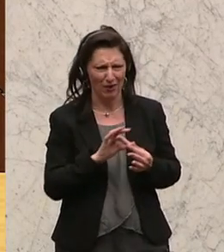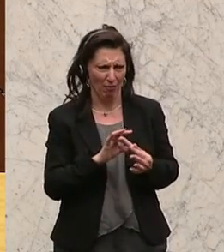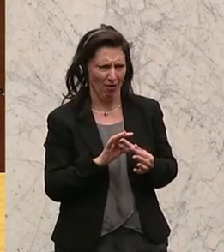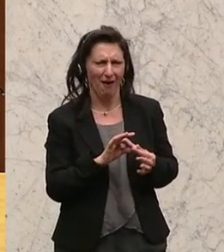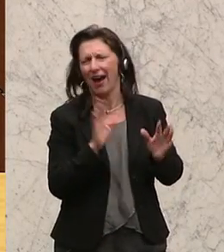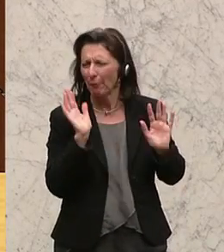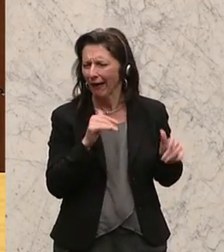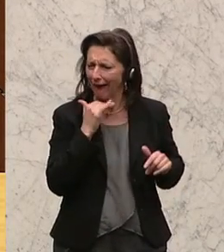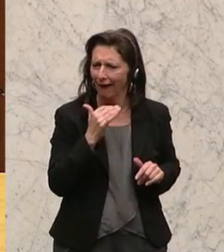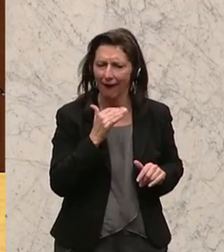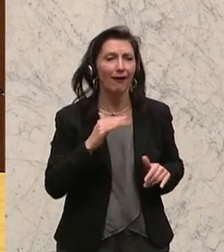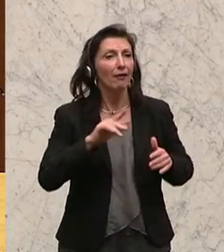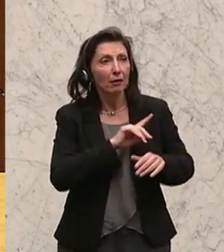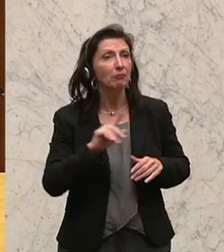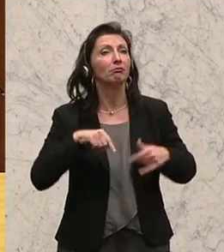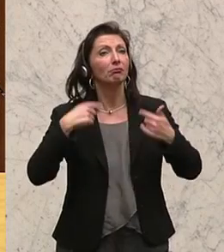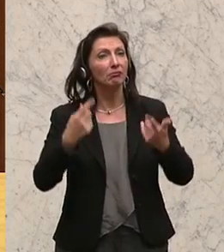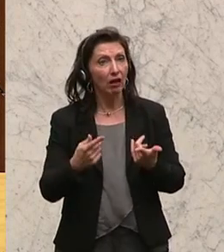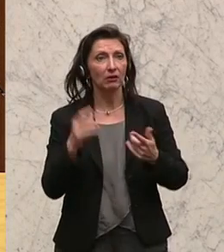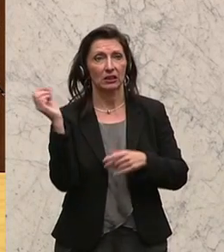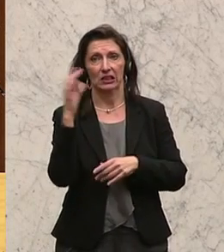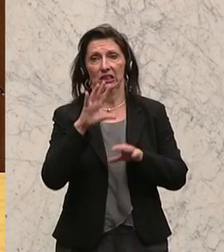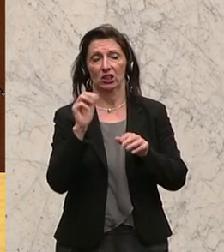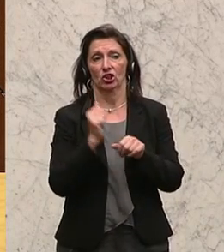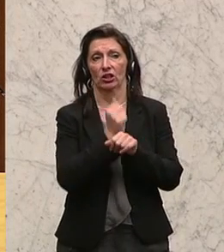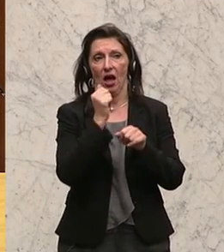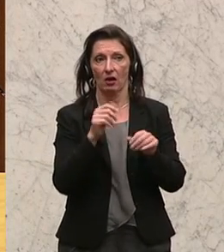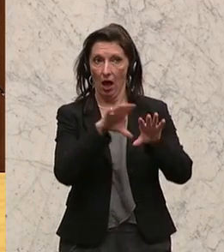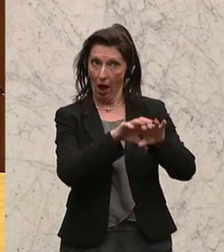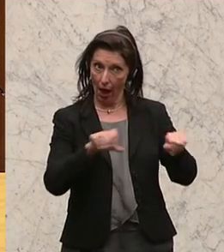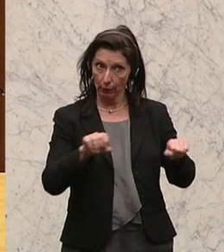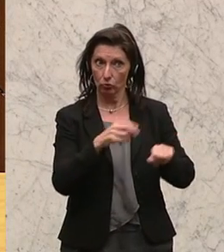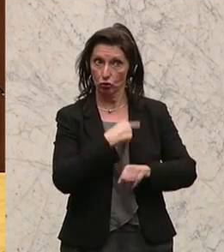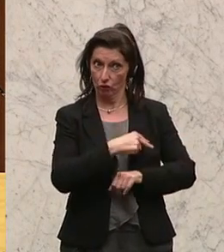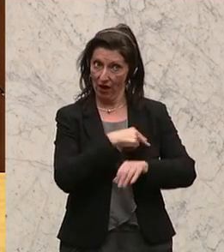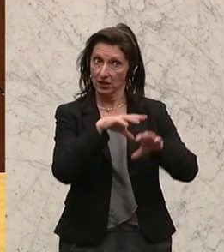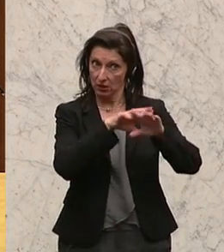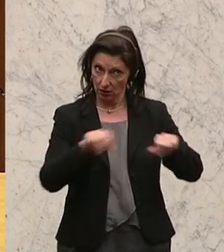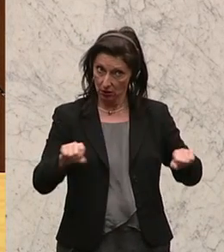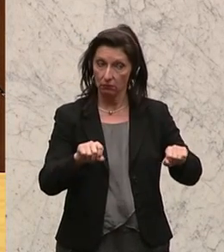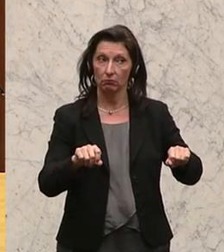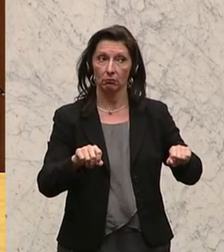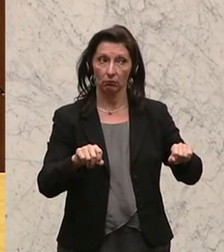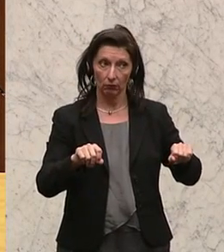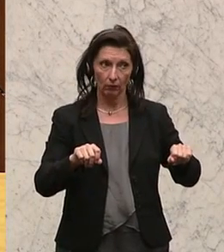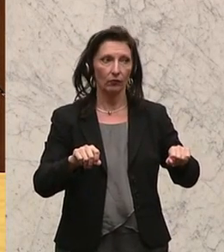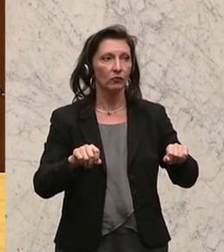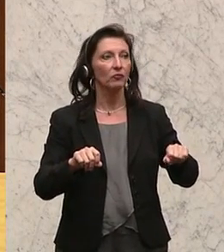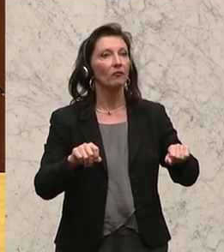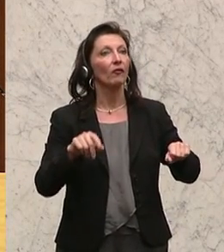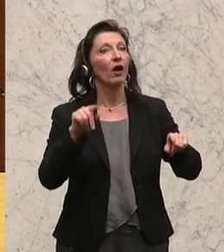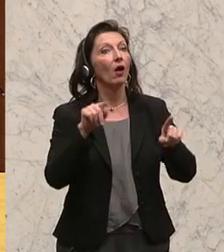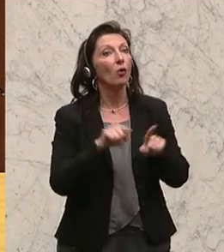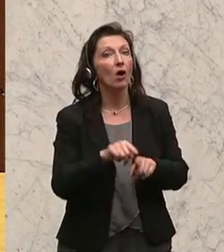wurde ein Abkommen mit Lichtenstein und der Schweiz beschlossen und damit gleichzeitig auch eine